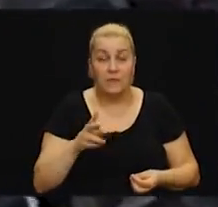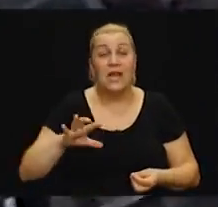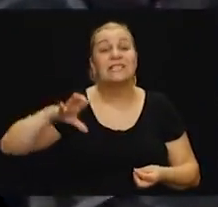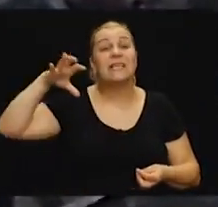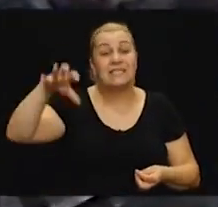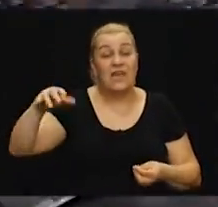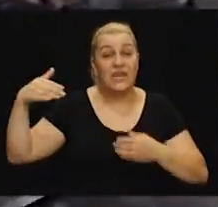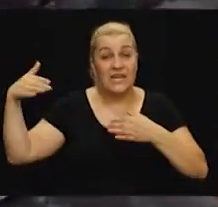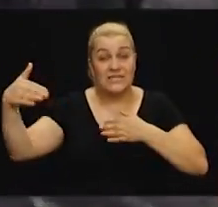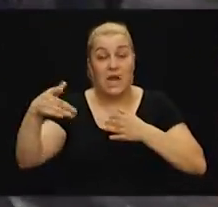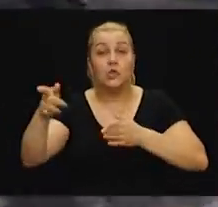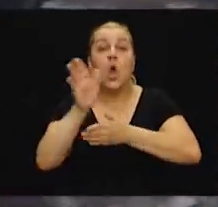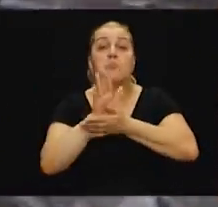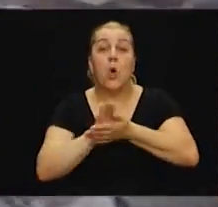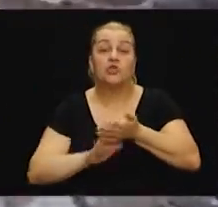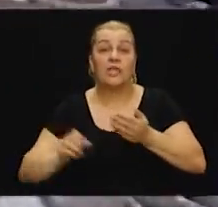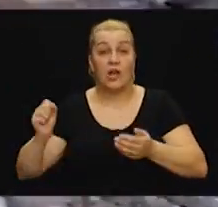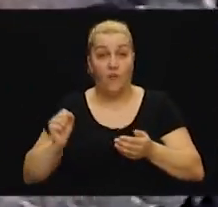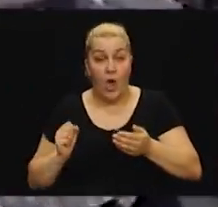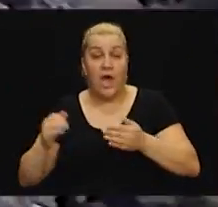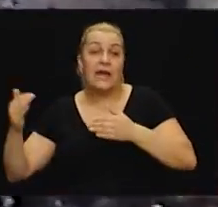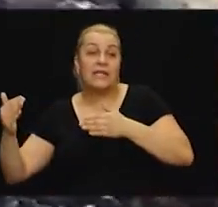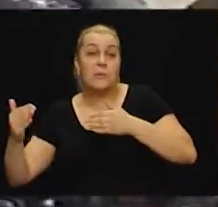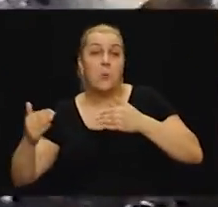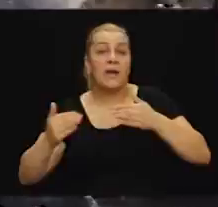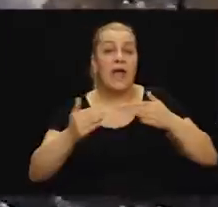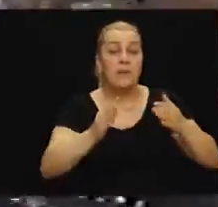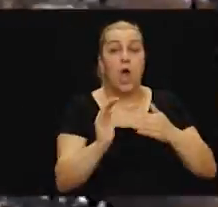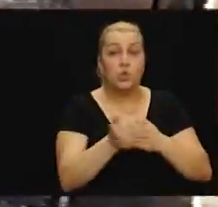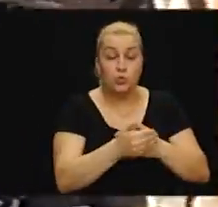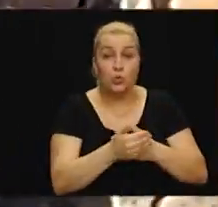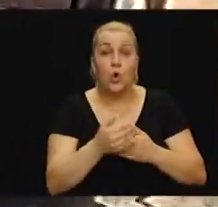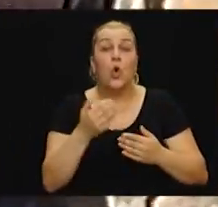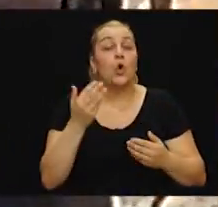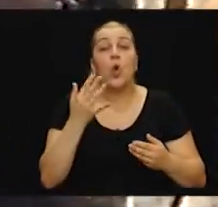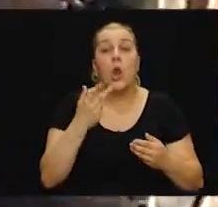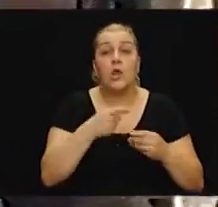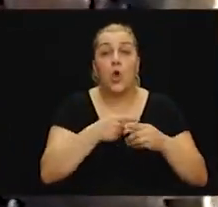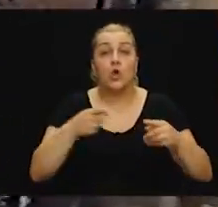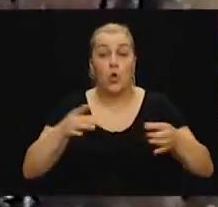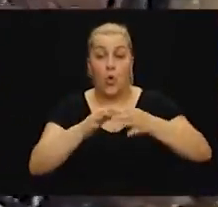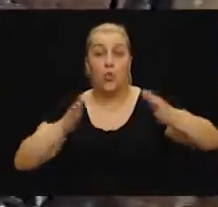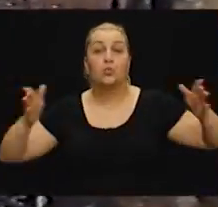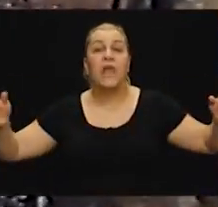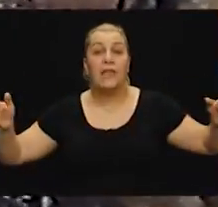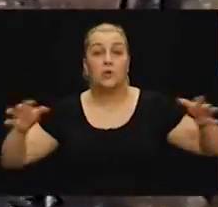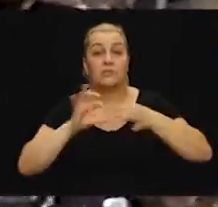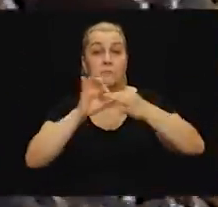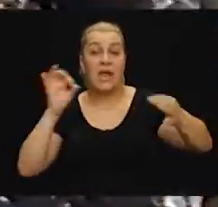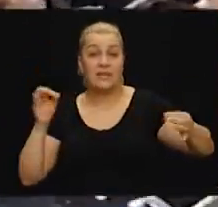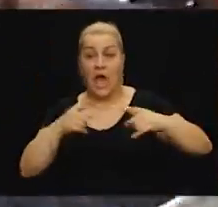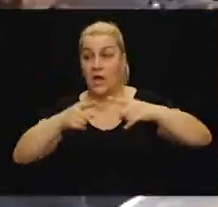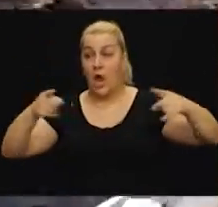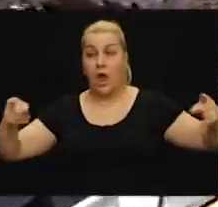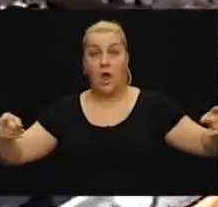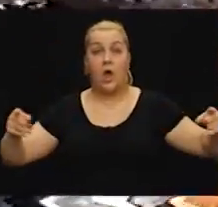je ono, sama početak vojarne, pa idemo prema južnoj strani. Koliko je to udaljenost u metrima izmeju?